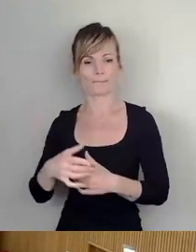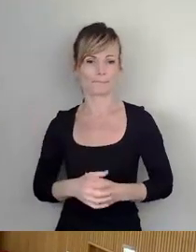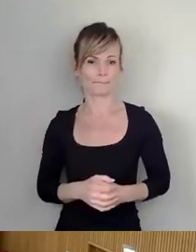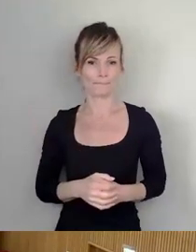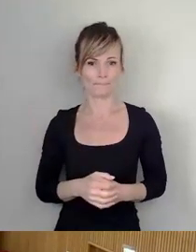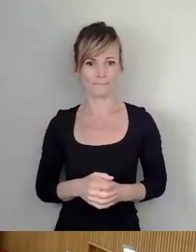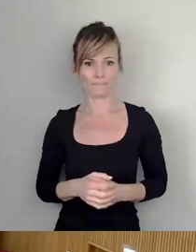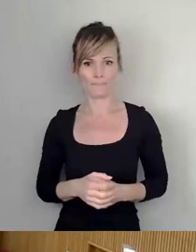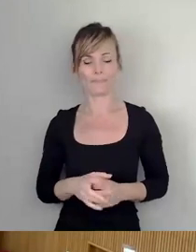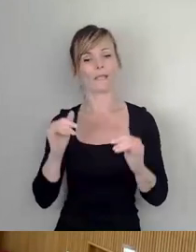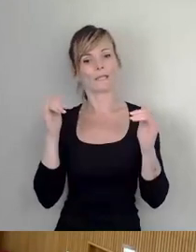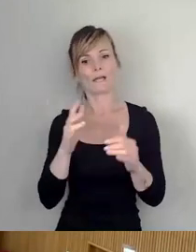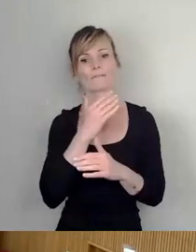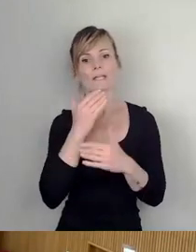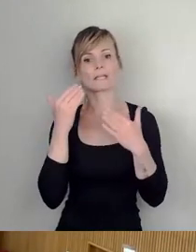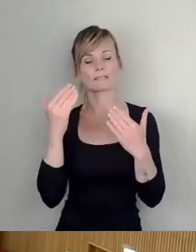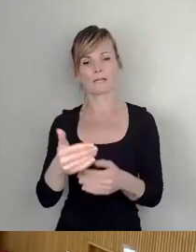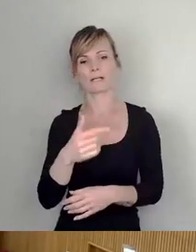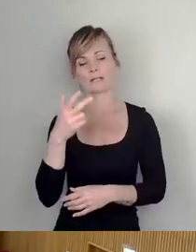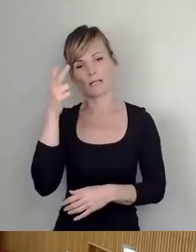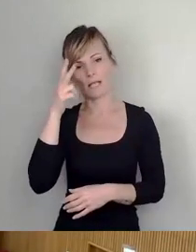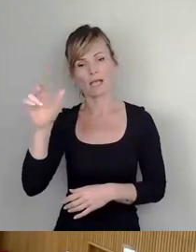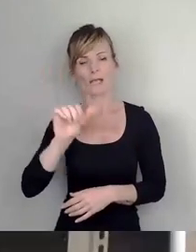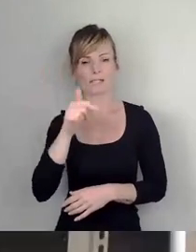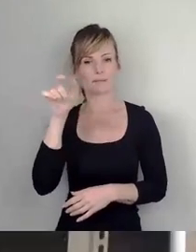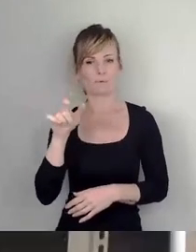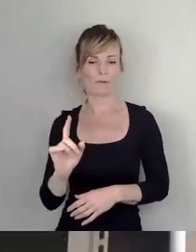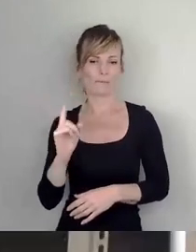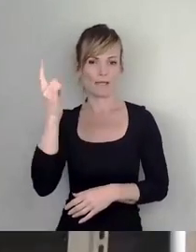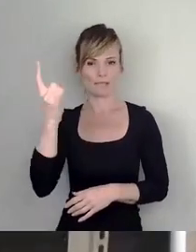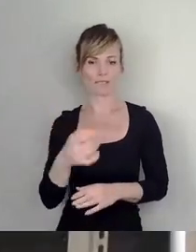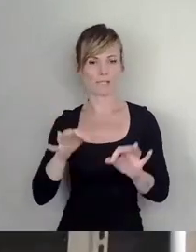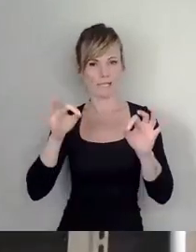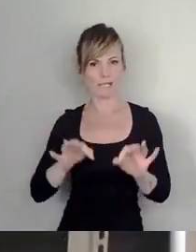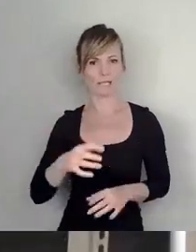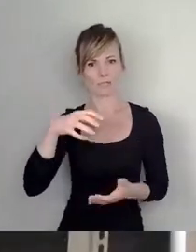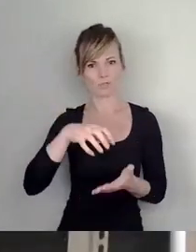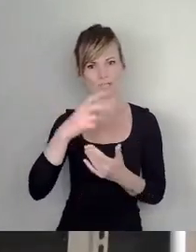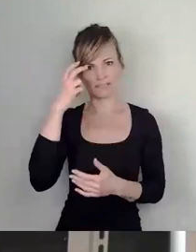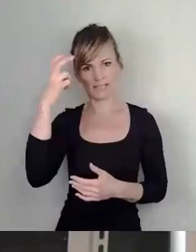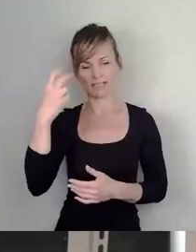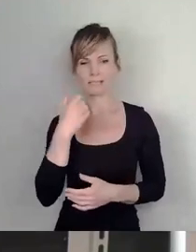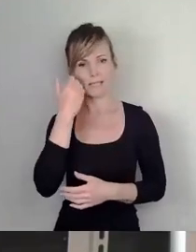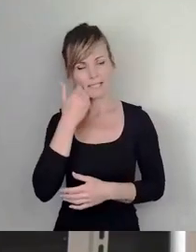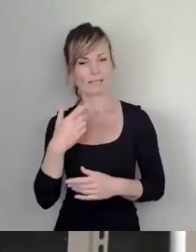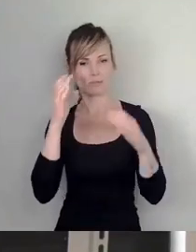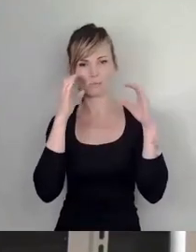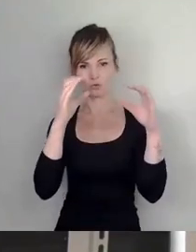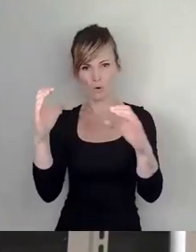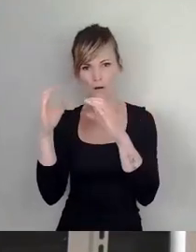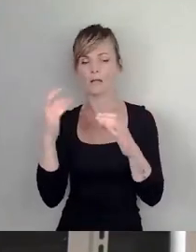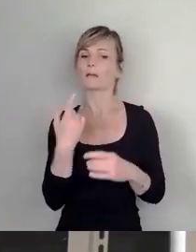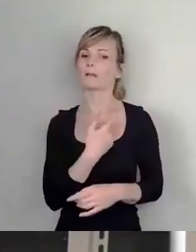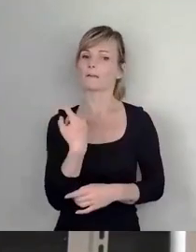Vielen Dank, Herr Erster Bürgermeister. Sehr geehrte Stadträte, liebe Zuschauer, wir haben uns als AfD-Fraktion entschieden, diesen Antrag